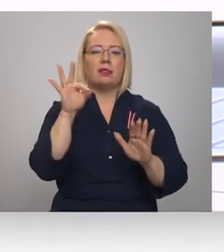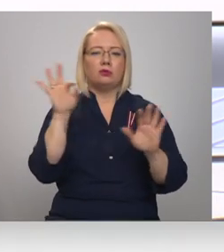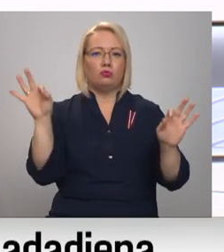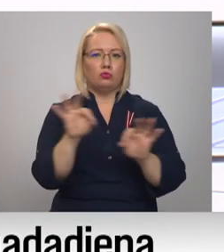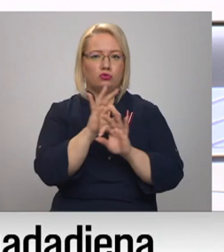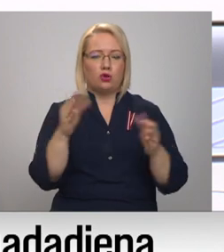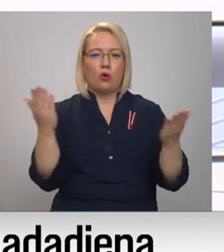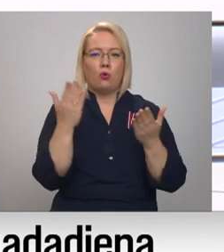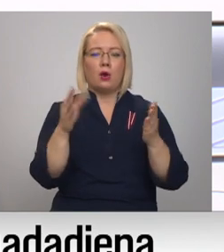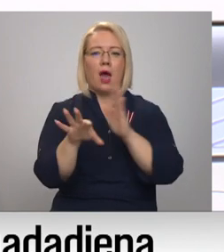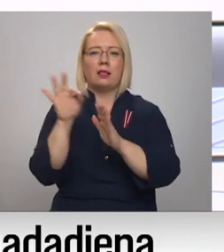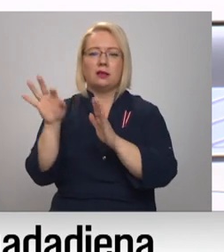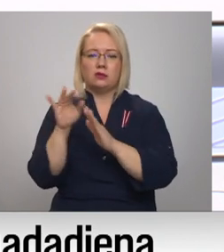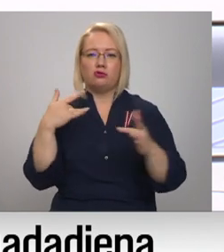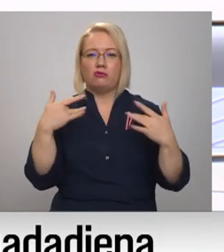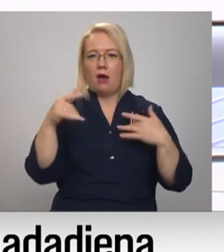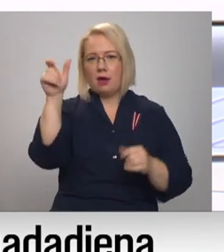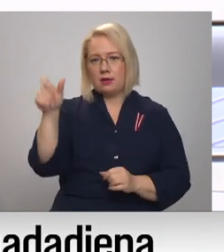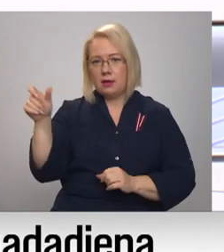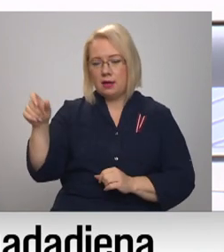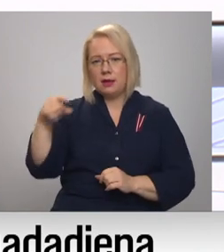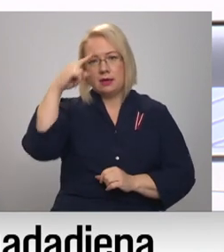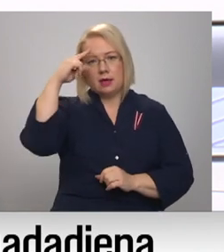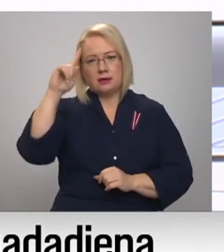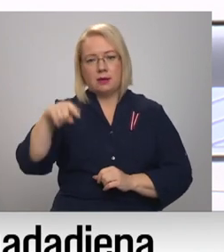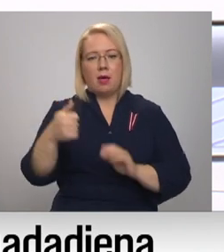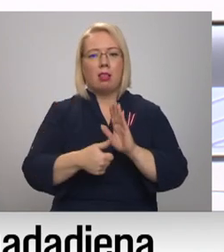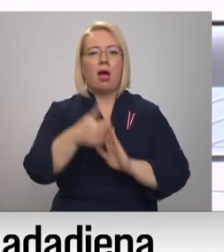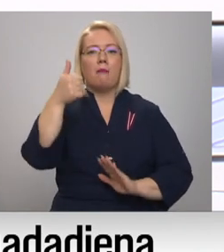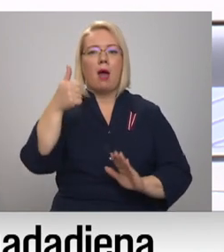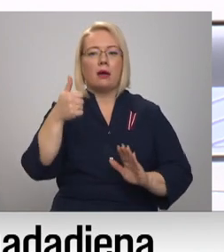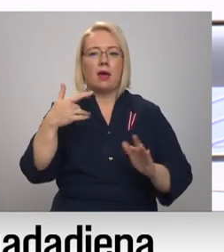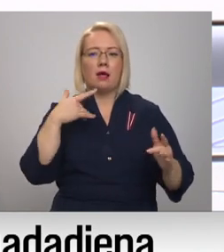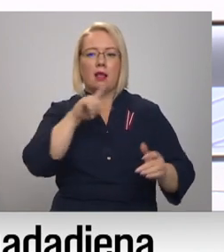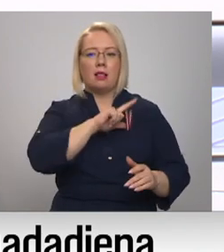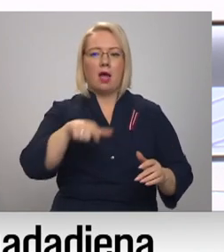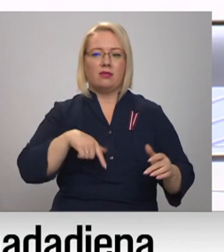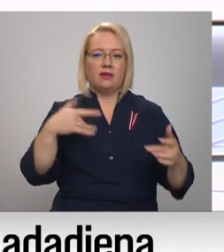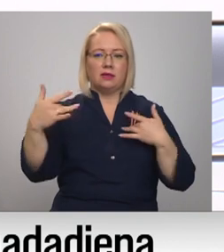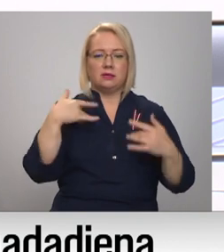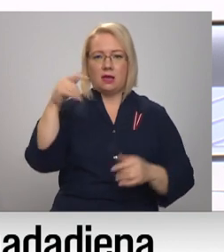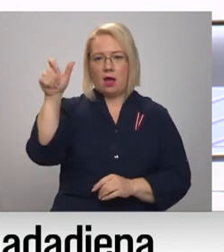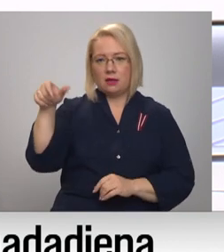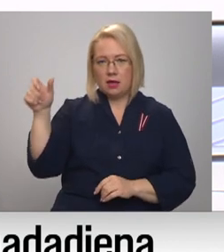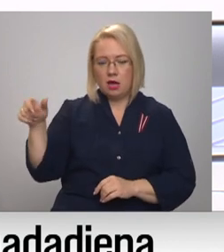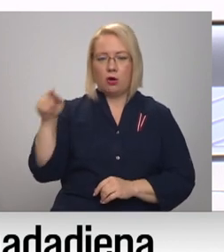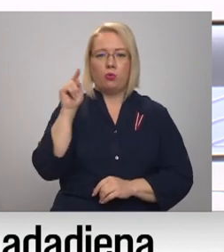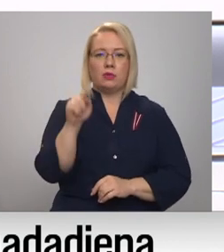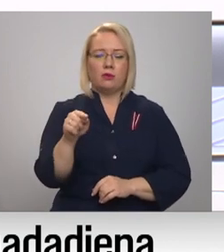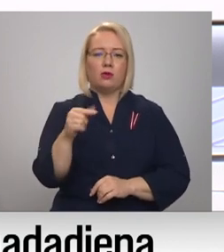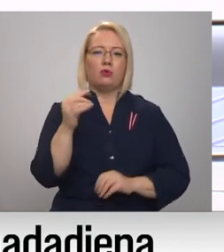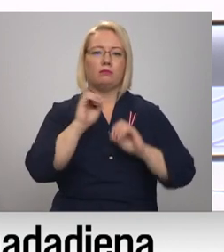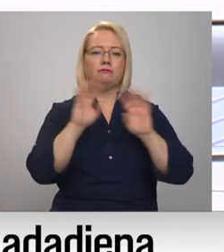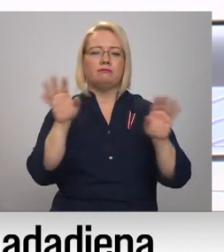atlasījuši mūsu Nacionāla teatra aktieri. Kā zināms, labākie Latvijas aktieri. Un viņi ir nācas